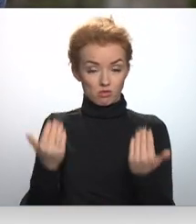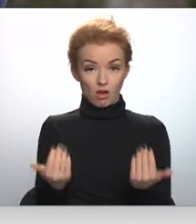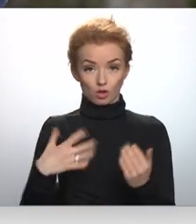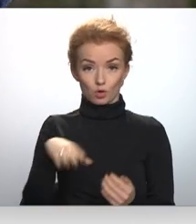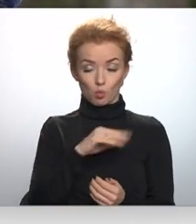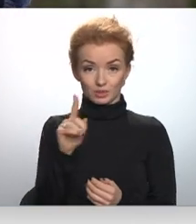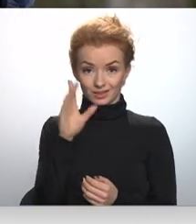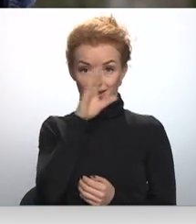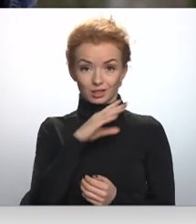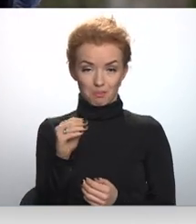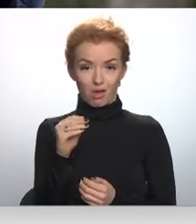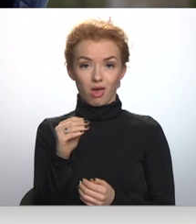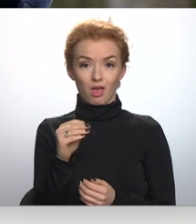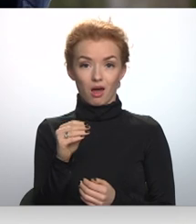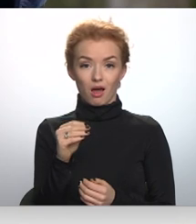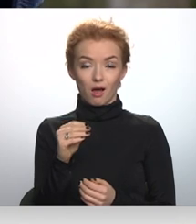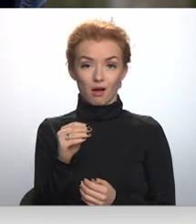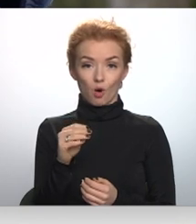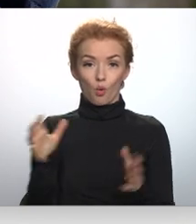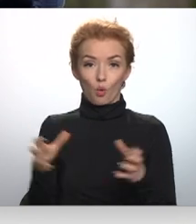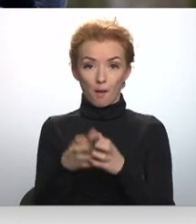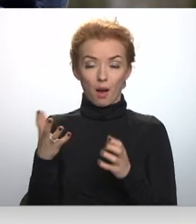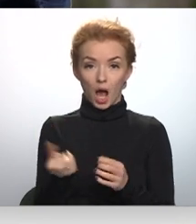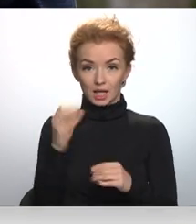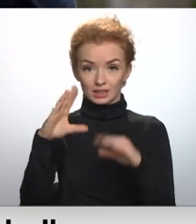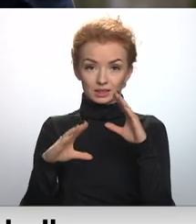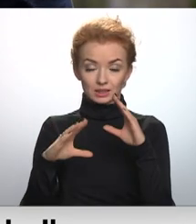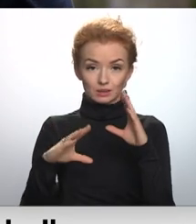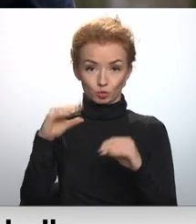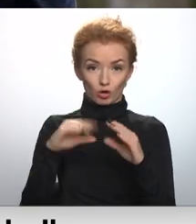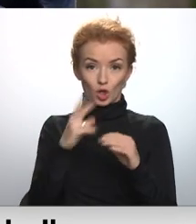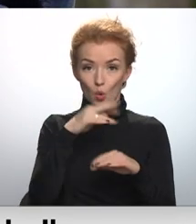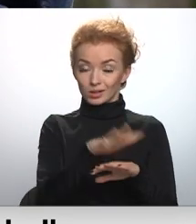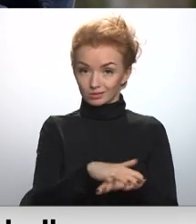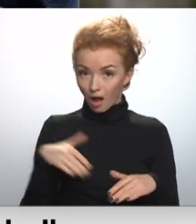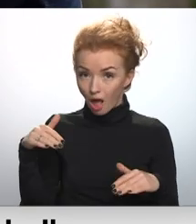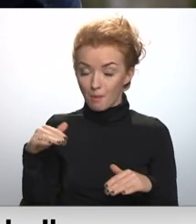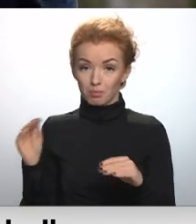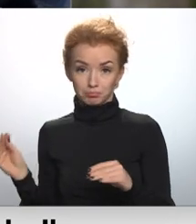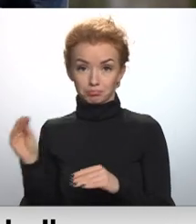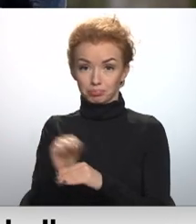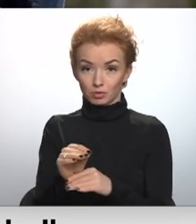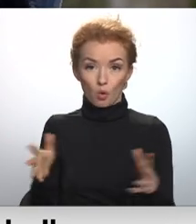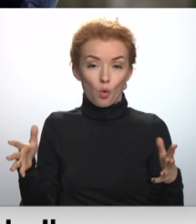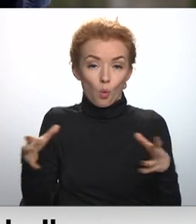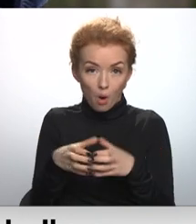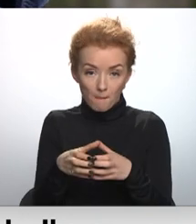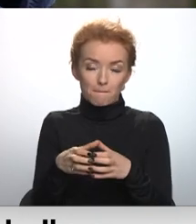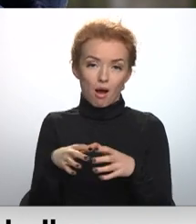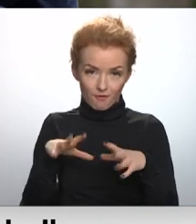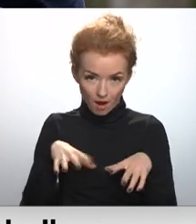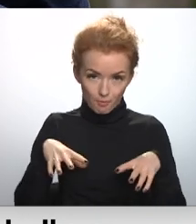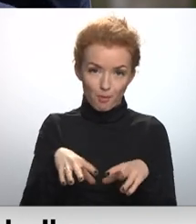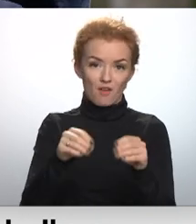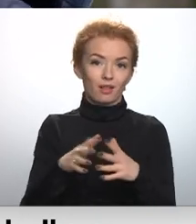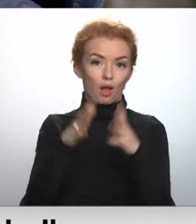iespējas paņemt gan kopā ar sājumas budžetu, sadaraboties, gan savu finansējumu pielikt, tad mēs kopīgi varēsim vairāk izdarīt.